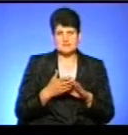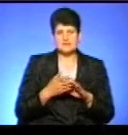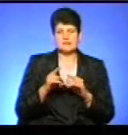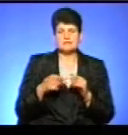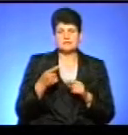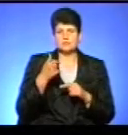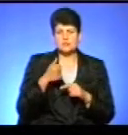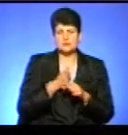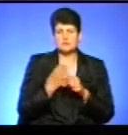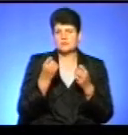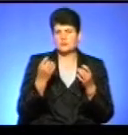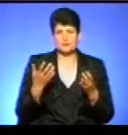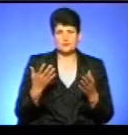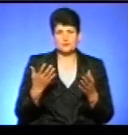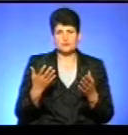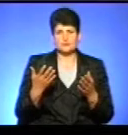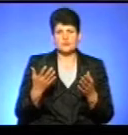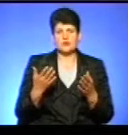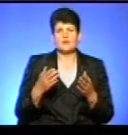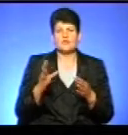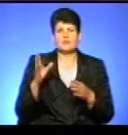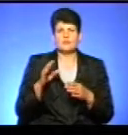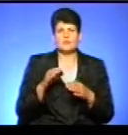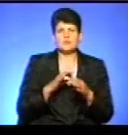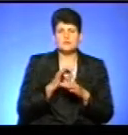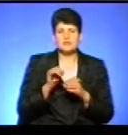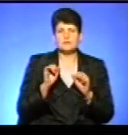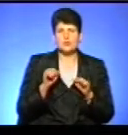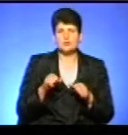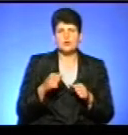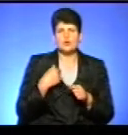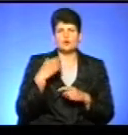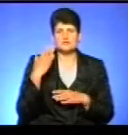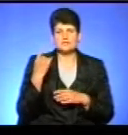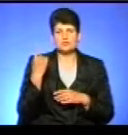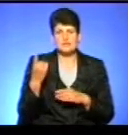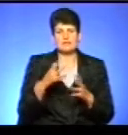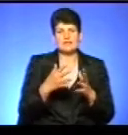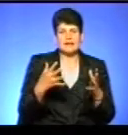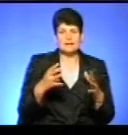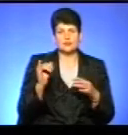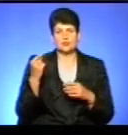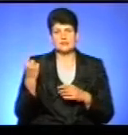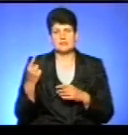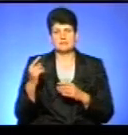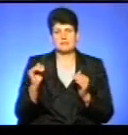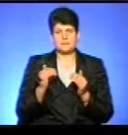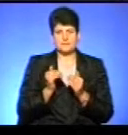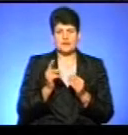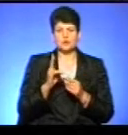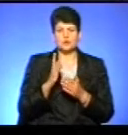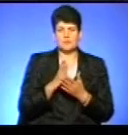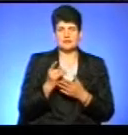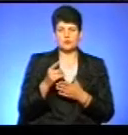наступний рік ми зробили дуже просто, просто самі проєкти. Тернополяни тепер можуть голосувати за один великий і за один малий проєкт. Тобто ви, людина, яка має